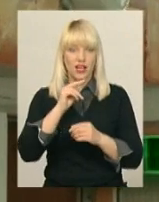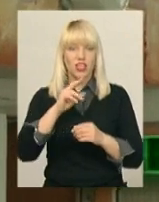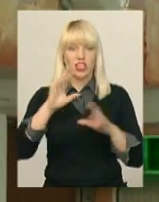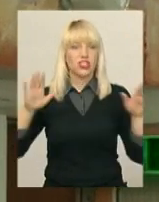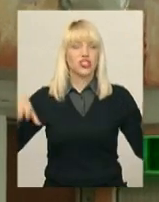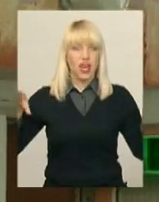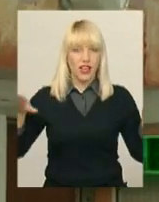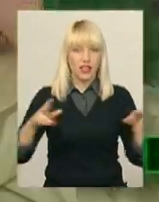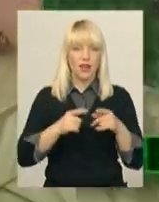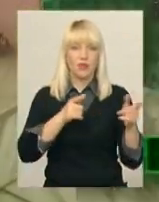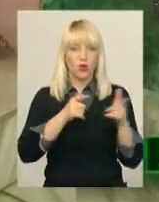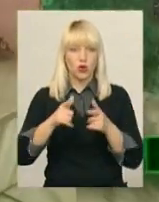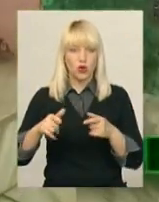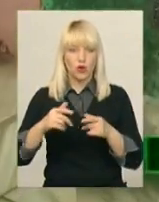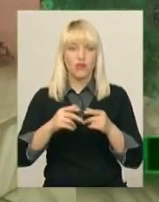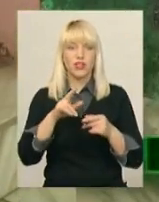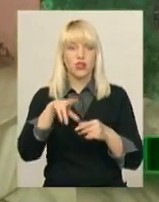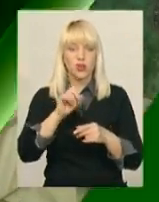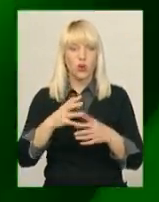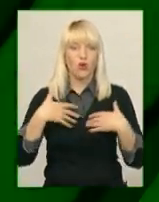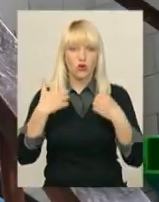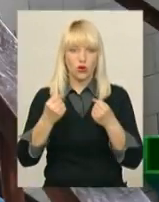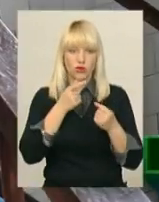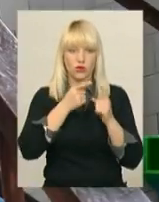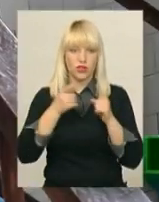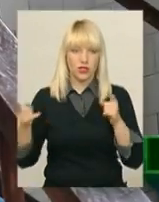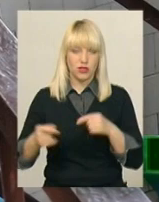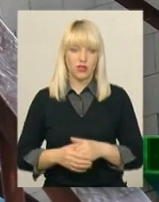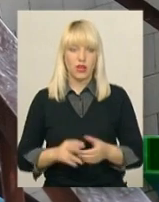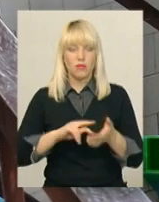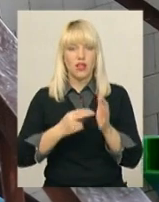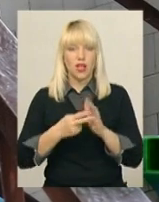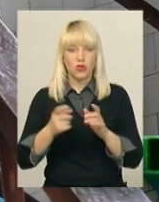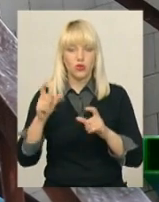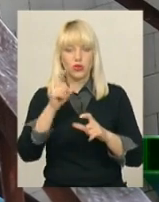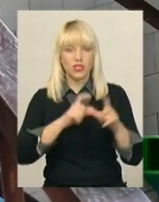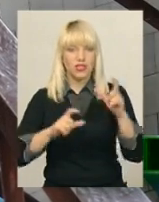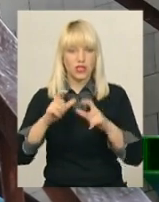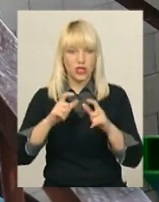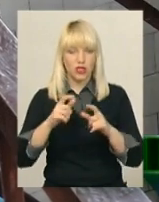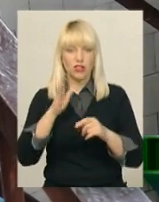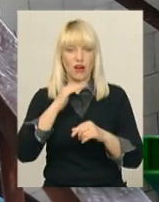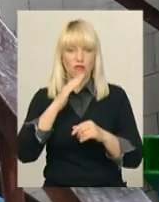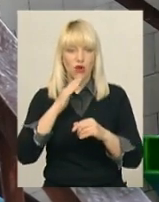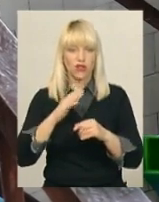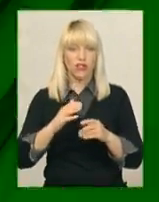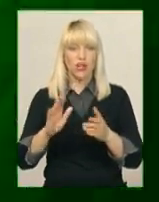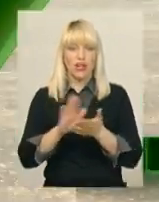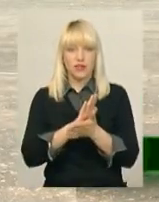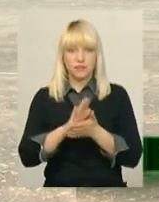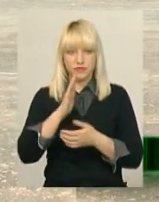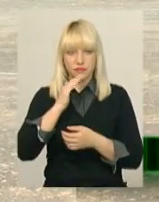району перевірили на готовність до оздоровчого сезону. Планове зназараження води та промування труп провели в обласному центрі.